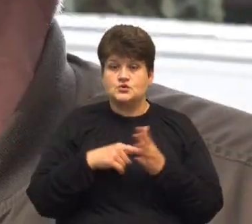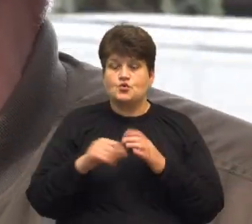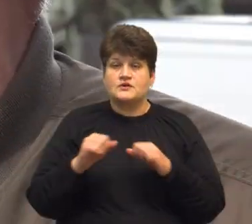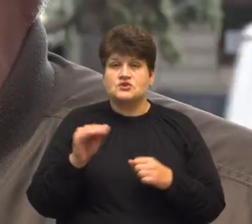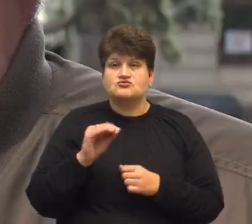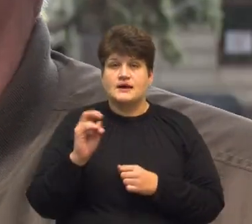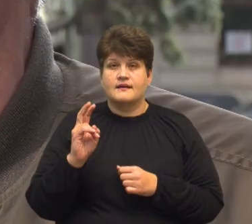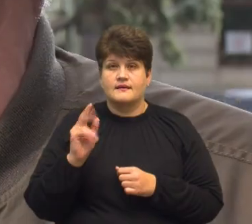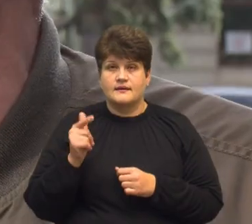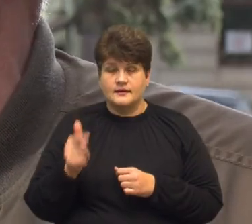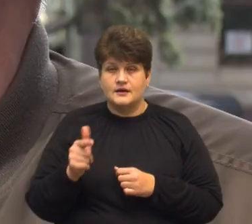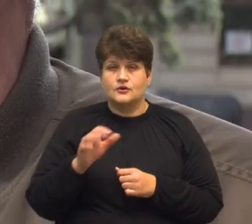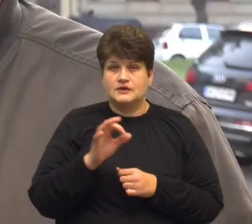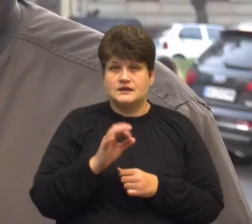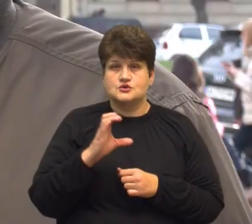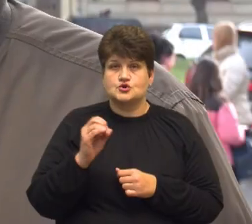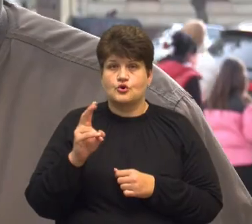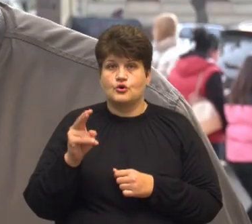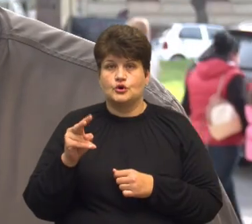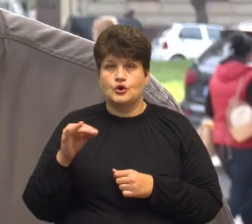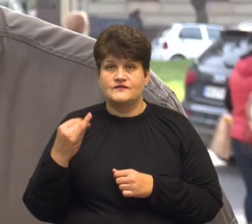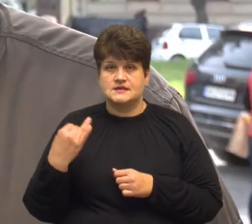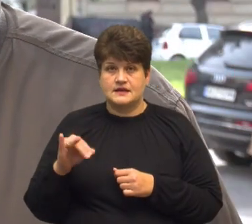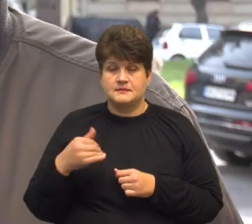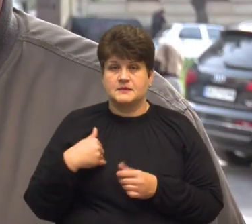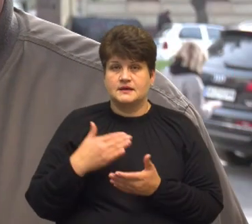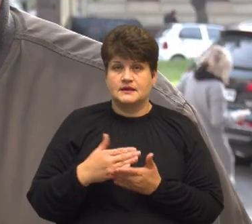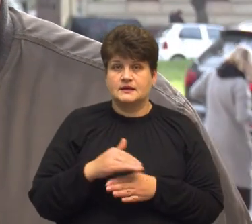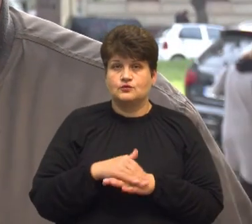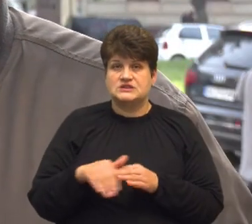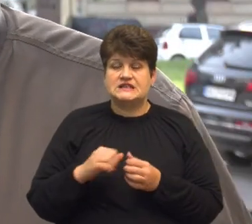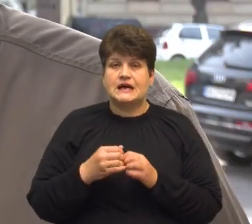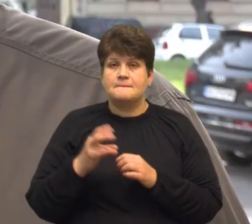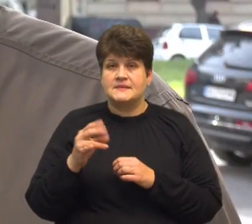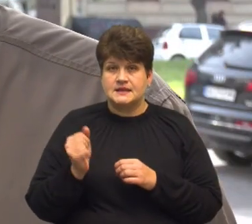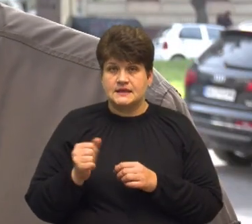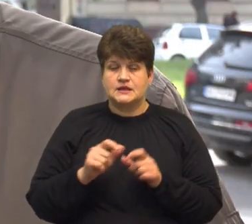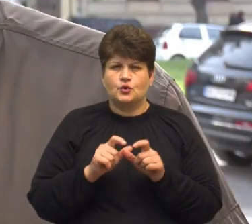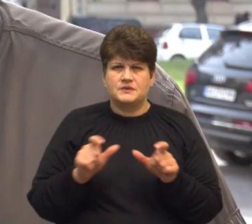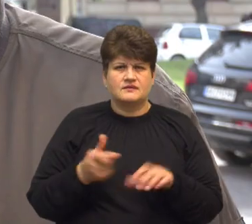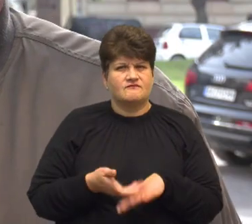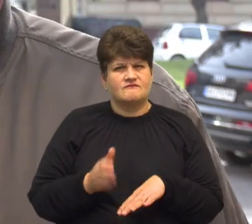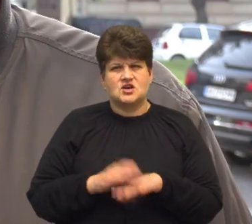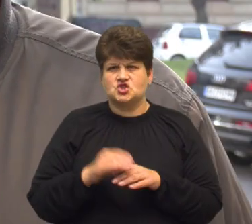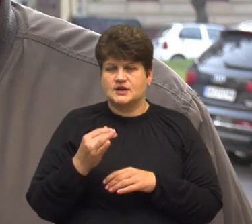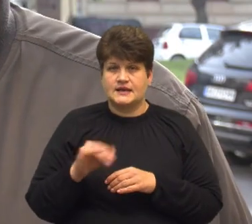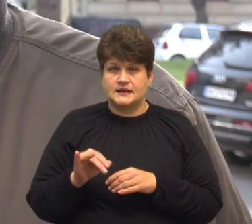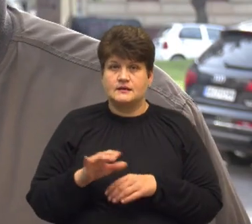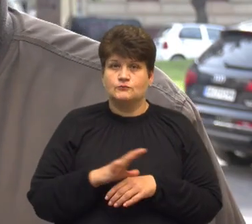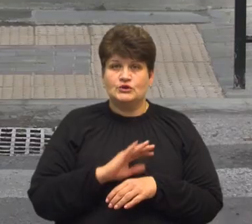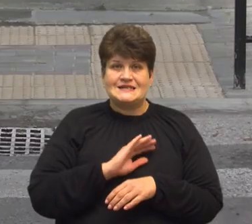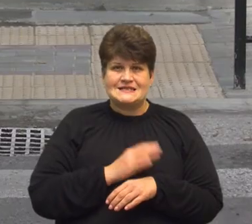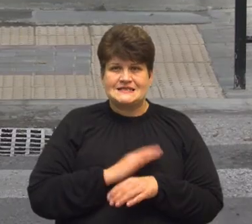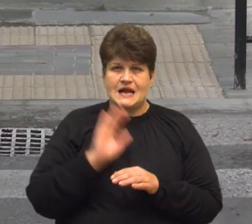-комунального господарства Олег Соколовський. Ми перебуваємо на вулиці Камінні, де об'єкт є особливо важкий, були сильні